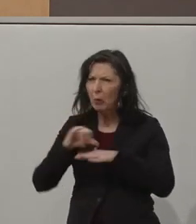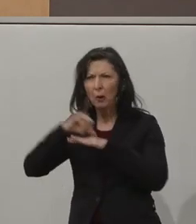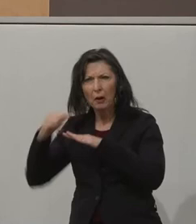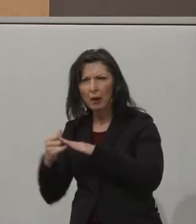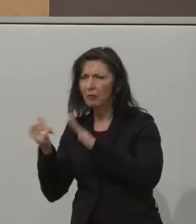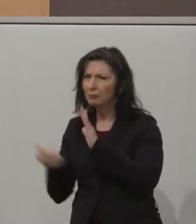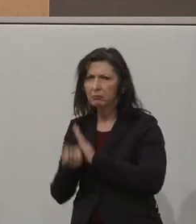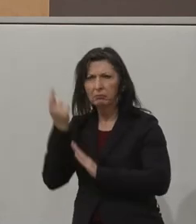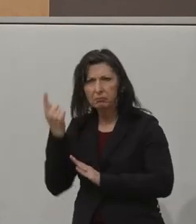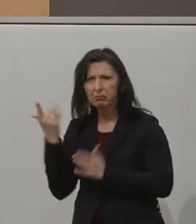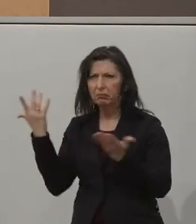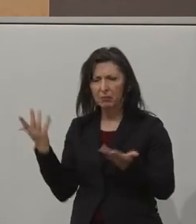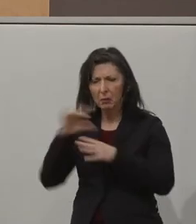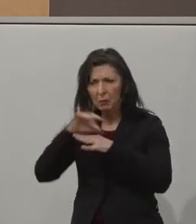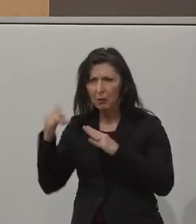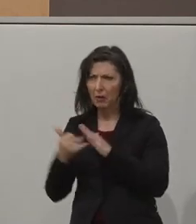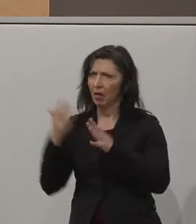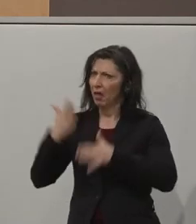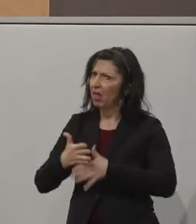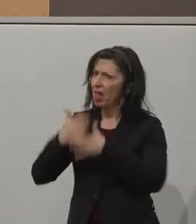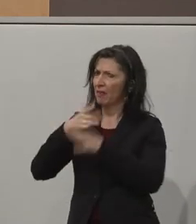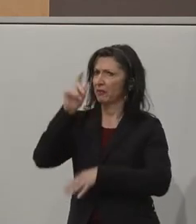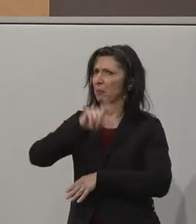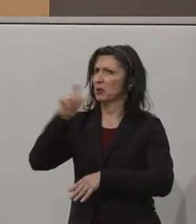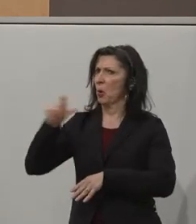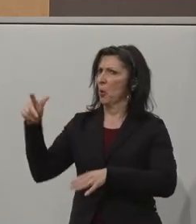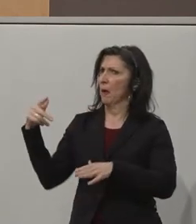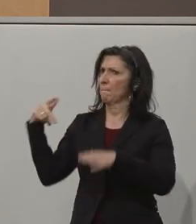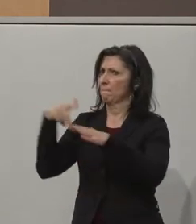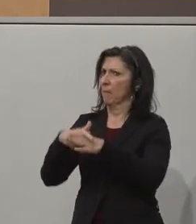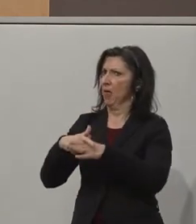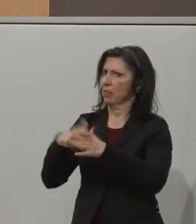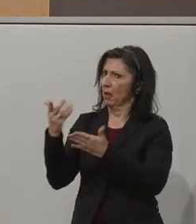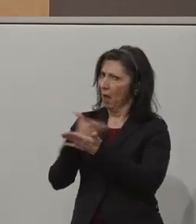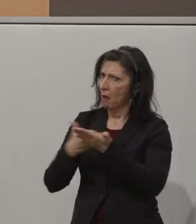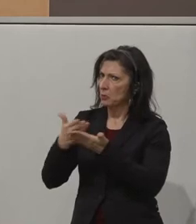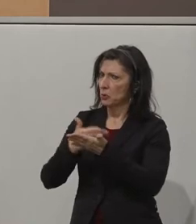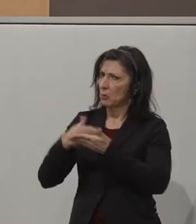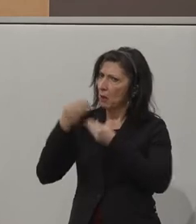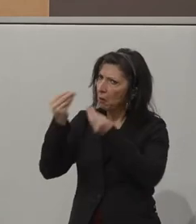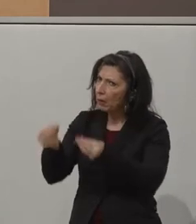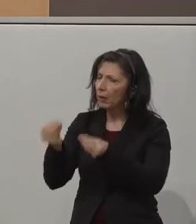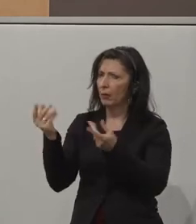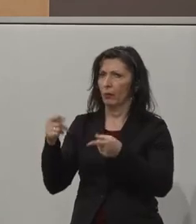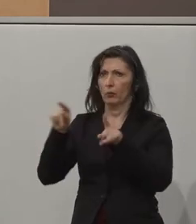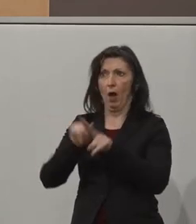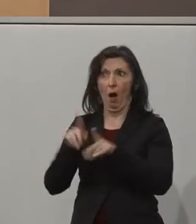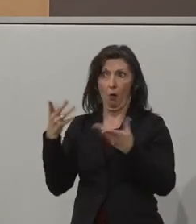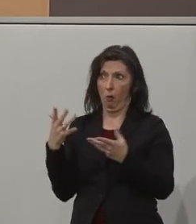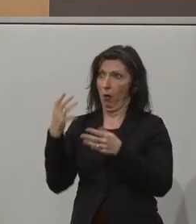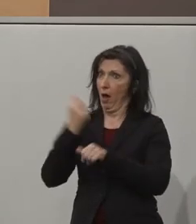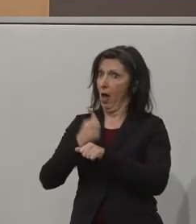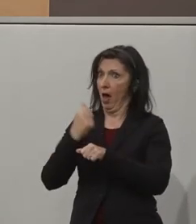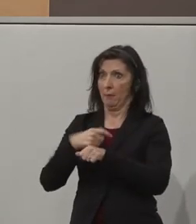um Menschen mit Behinderung erst als Bildung zukommen zu lassen, gleichwertige und auch sie in den Arbeitsmarkt zu